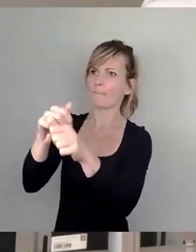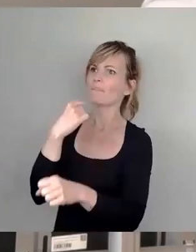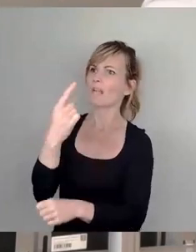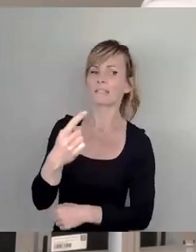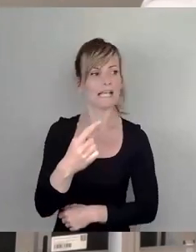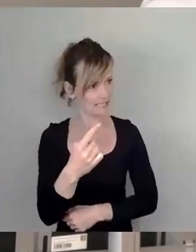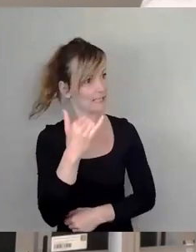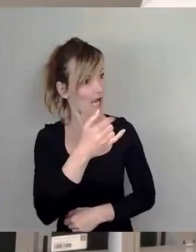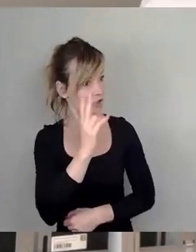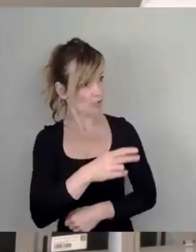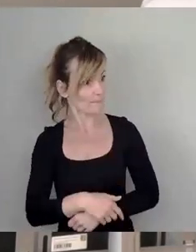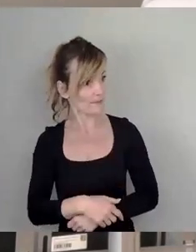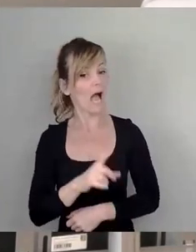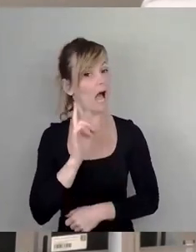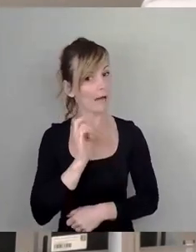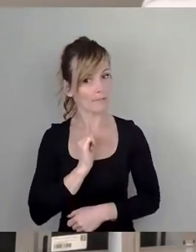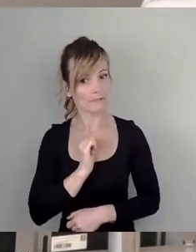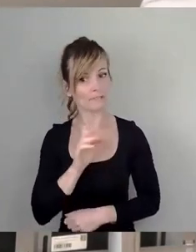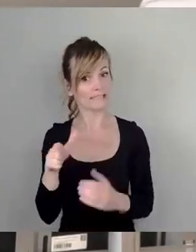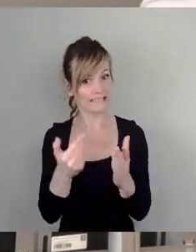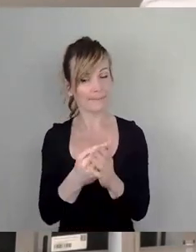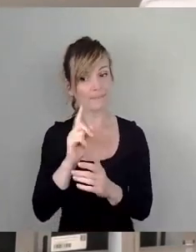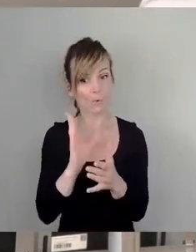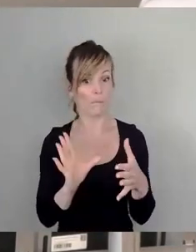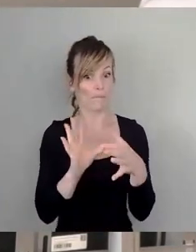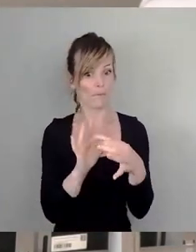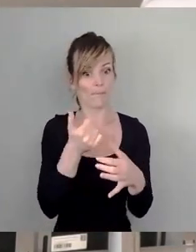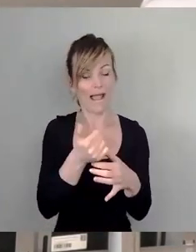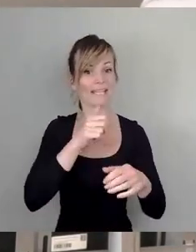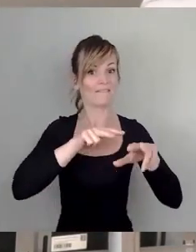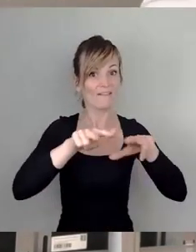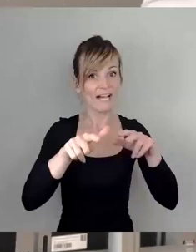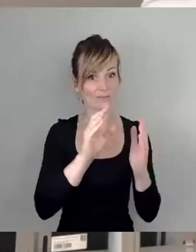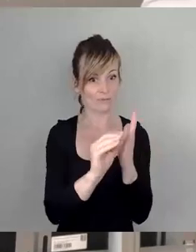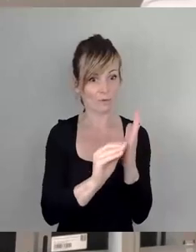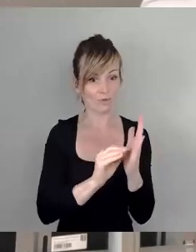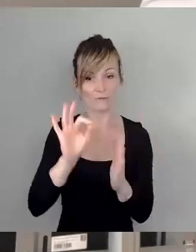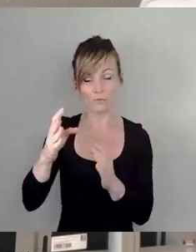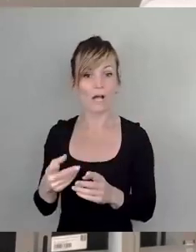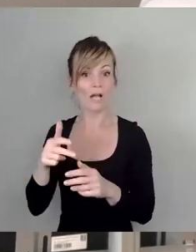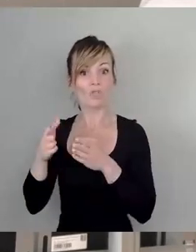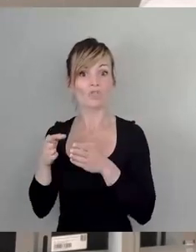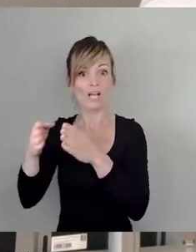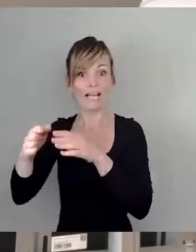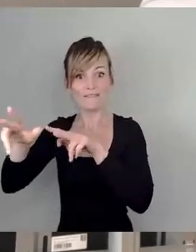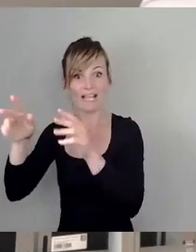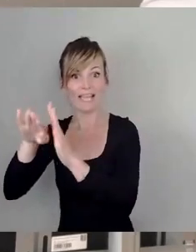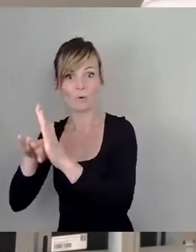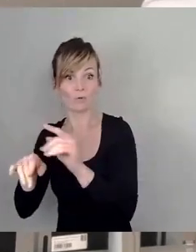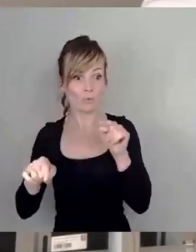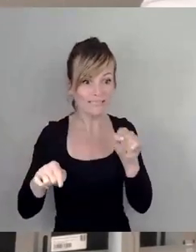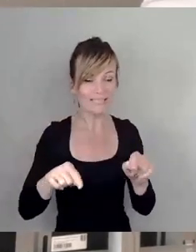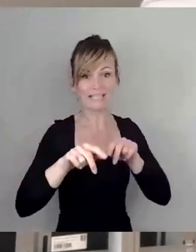Aber es gibt dann noch eine Verwaltungsvorschrift zur Straßenverkehrsordnung. Und da steht drin, dass in